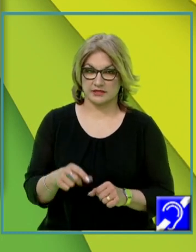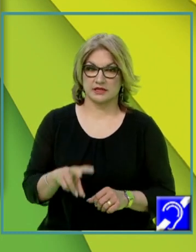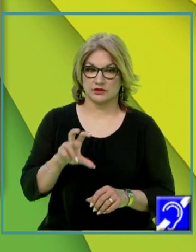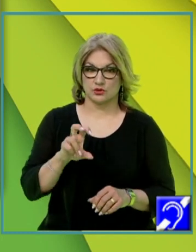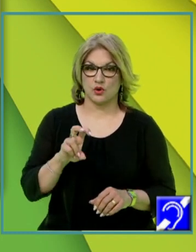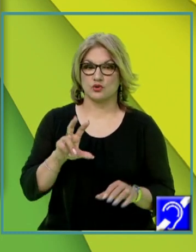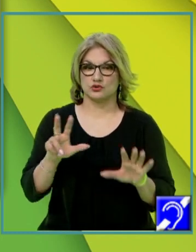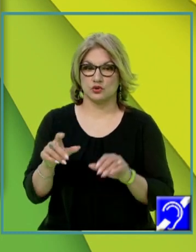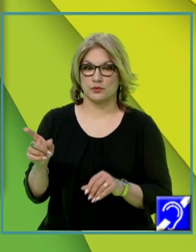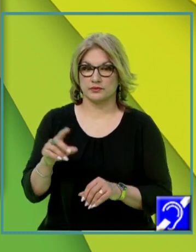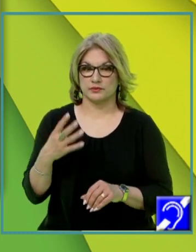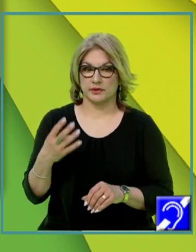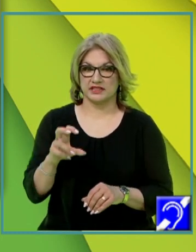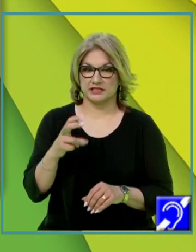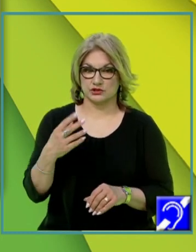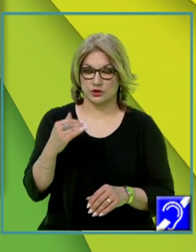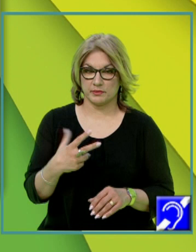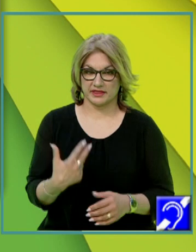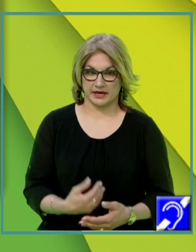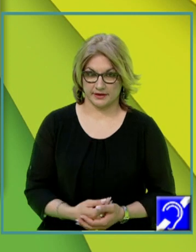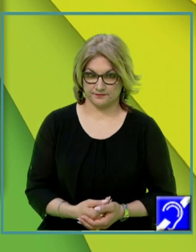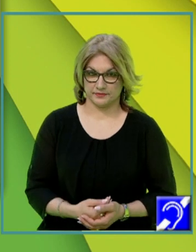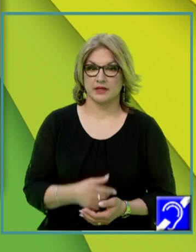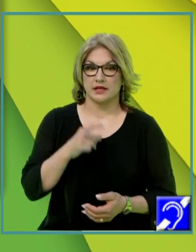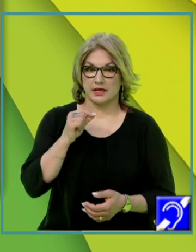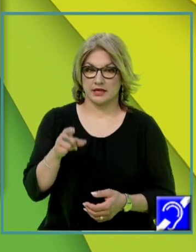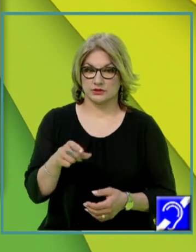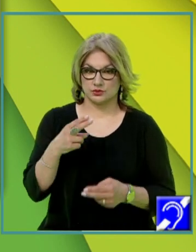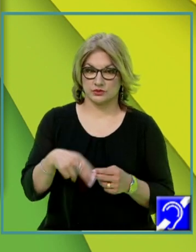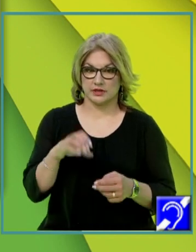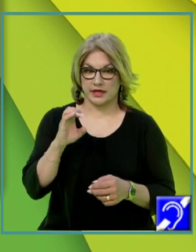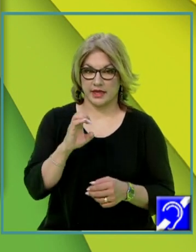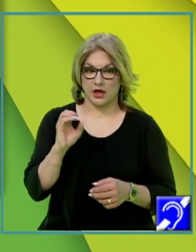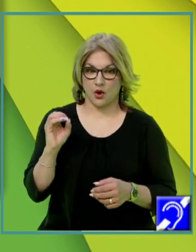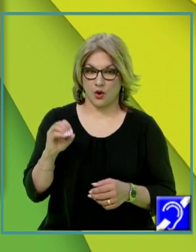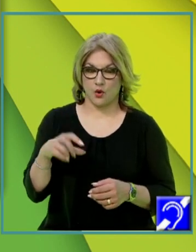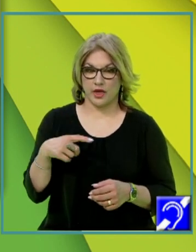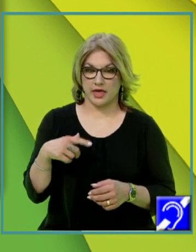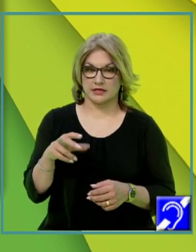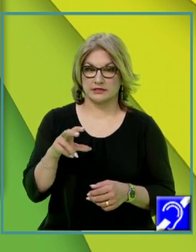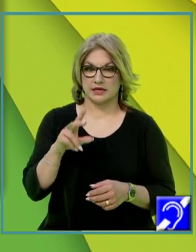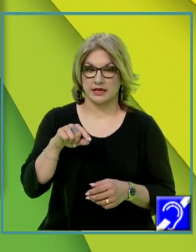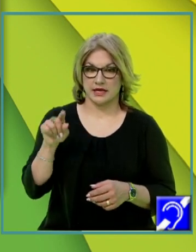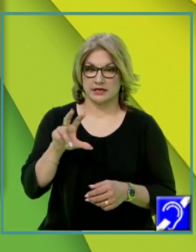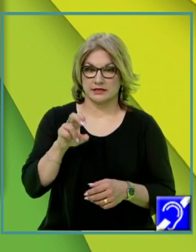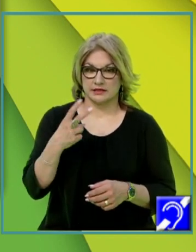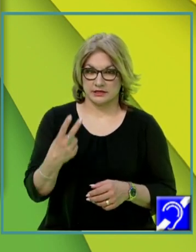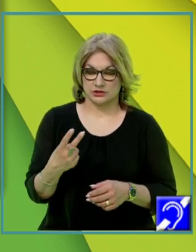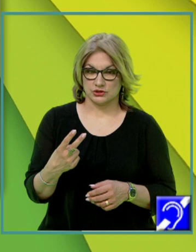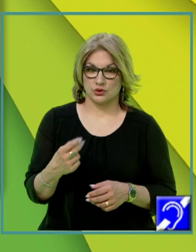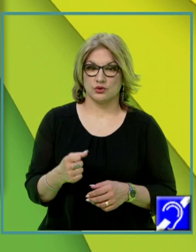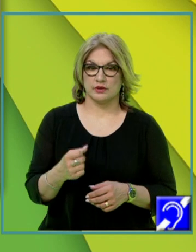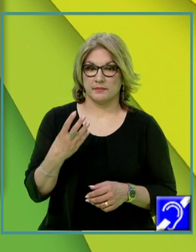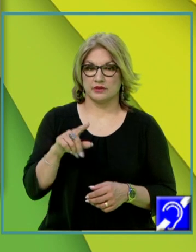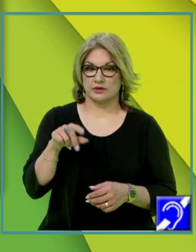cu 4, 32 pe 3. deci rezultă că EO este egal cu radical din 32, e 4 radical din